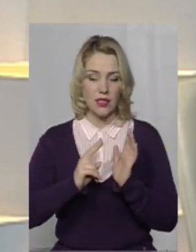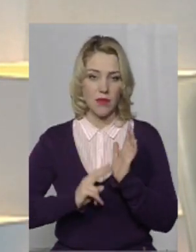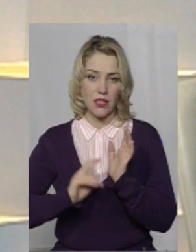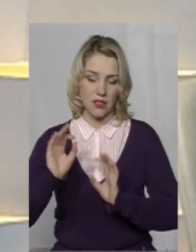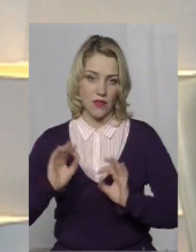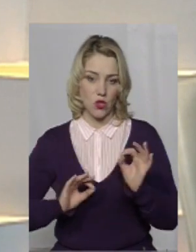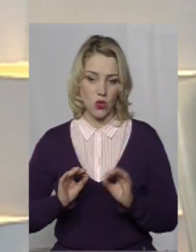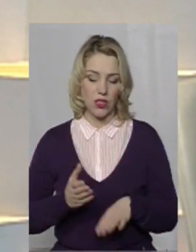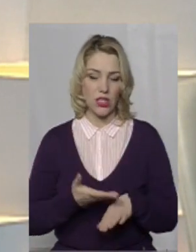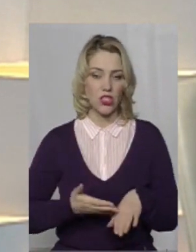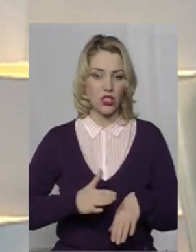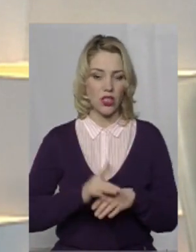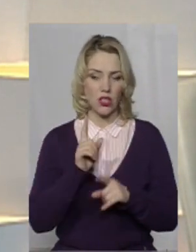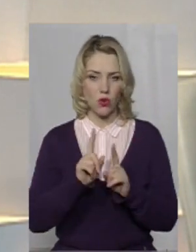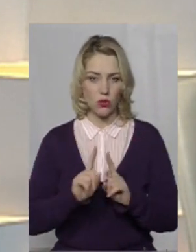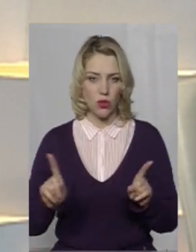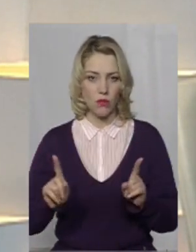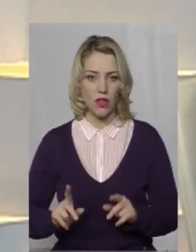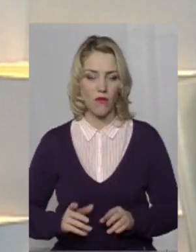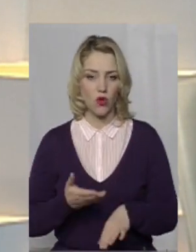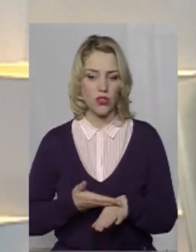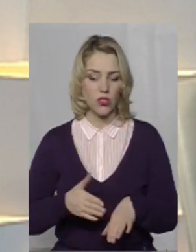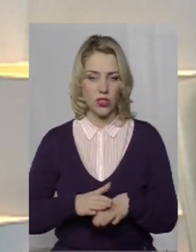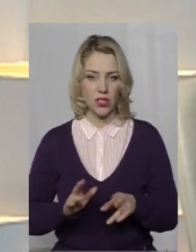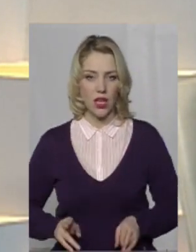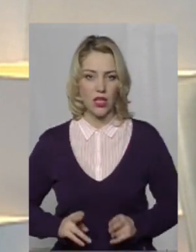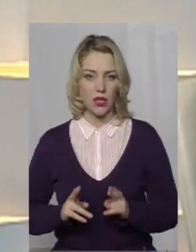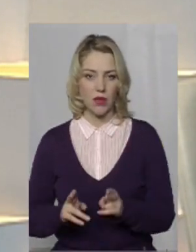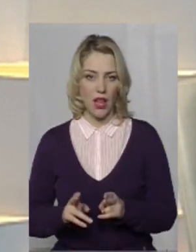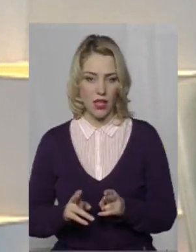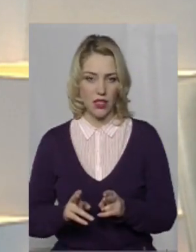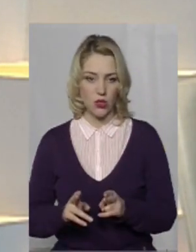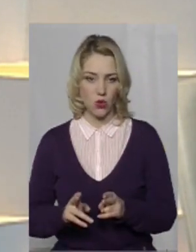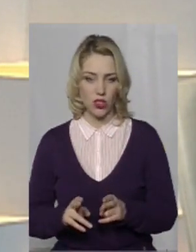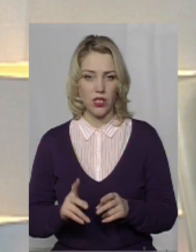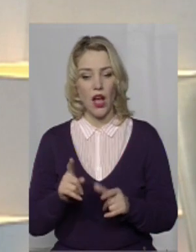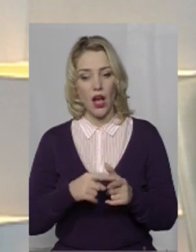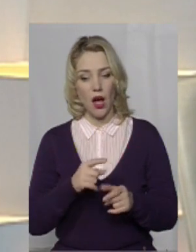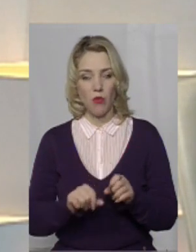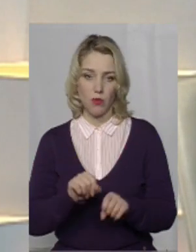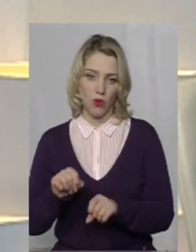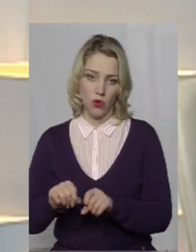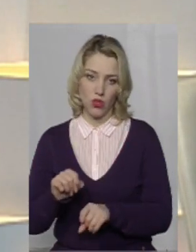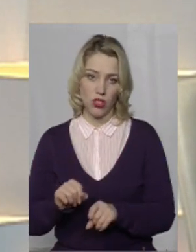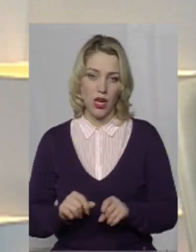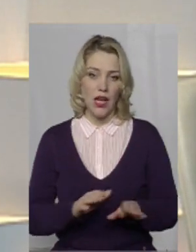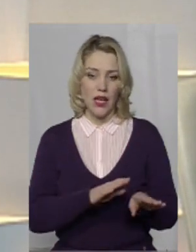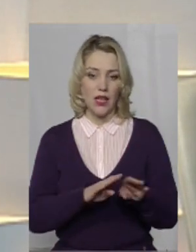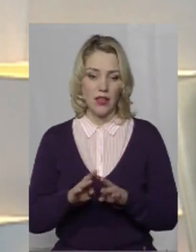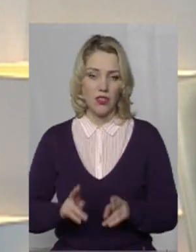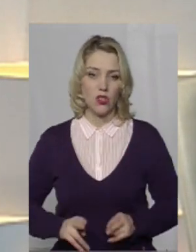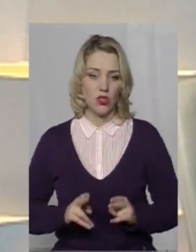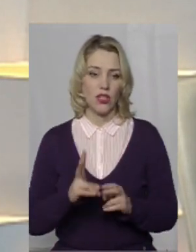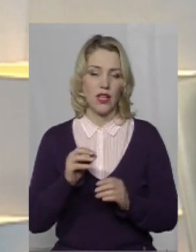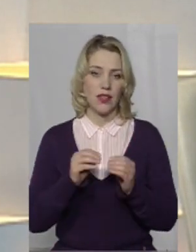% тяжких та особливо тяжких кримінальних злочинів чи кримінальних правопорушень. Рівень злочинності